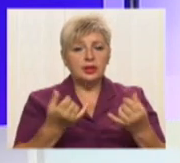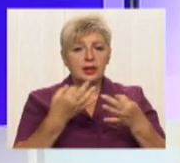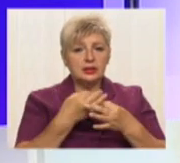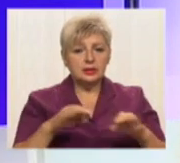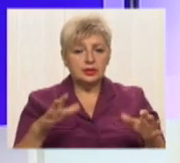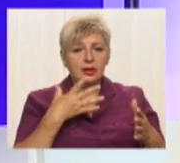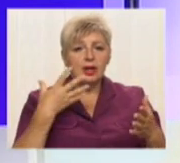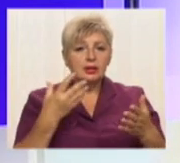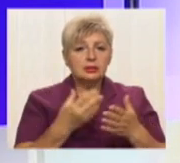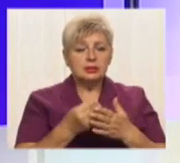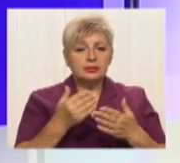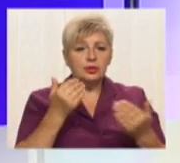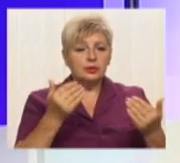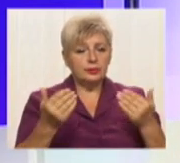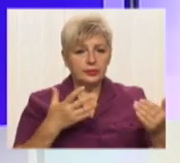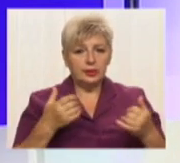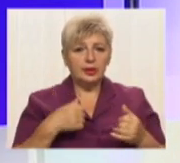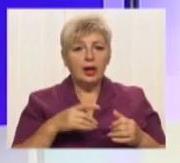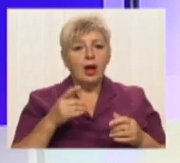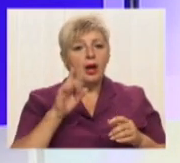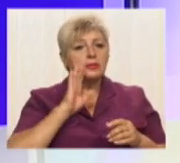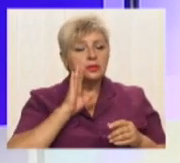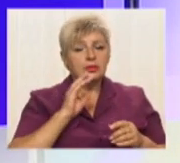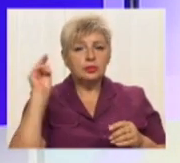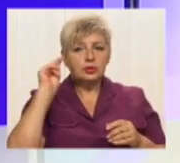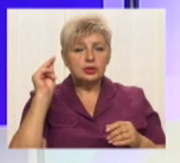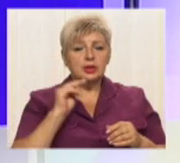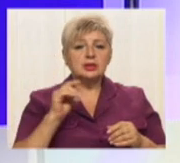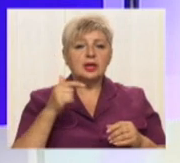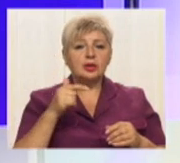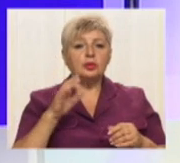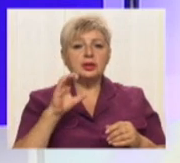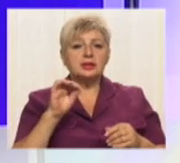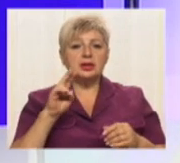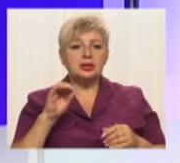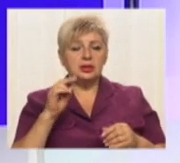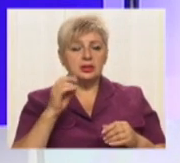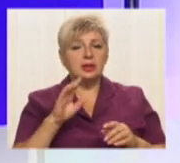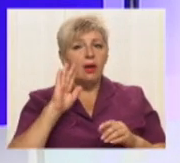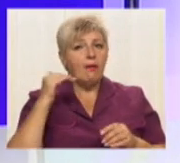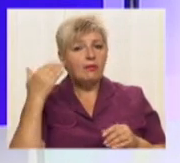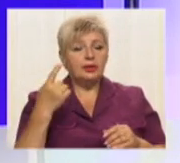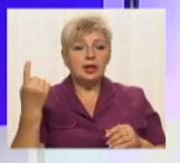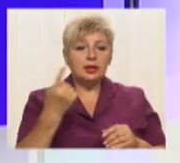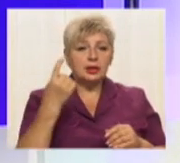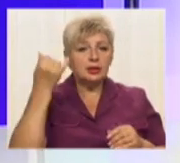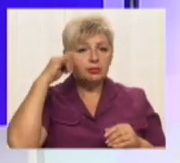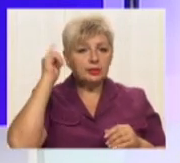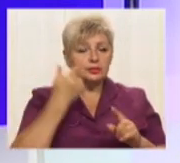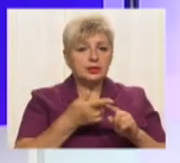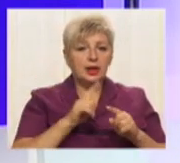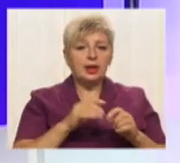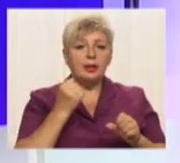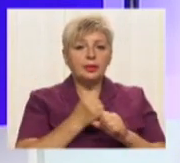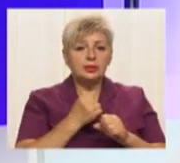-мозаику. Олена Телятник – учениця-митця Григорія Синиці. Вона єдиний у Кривому Розі майстер, який працює в цій авторській техніці.